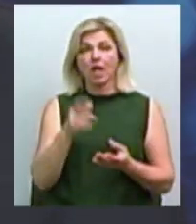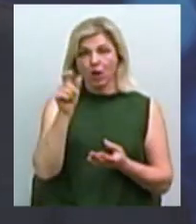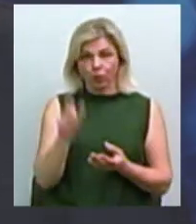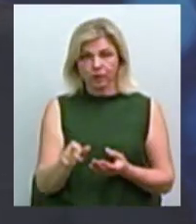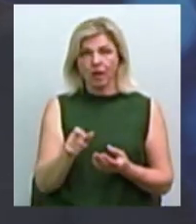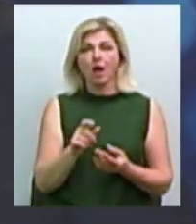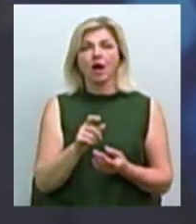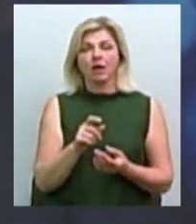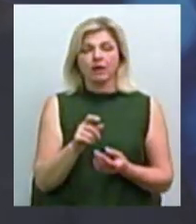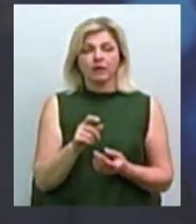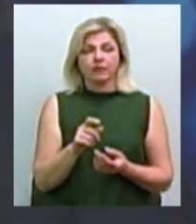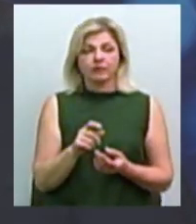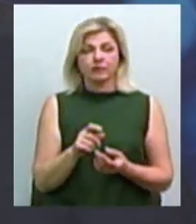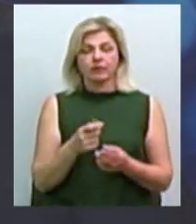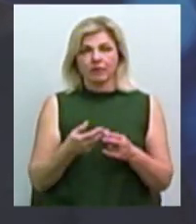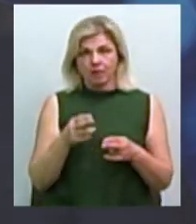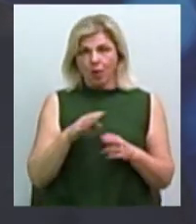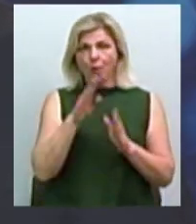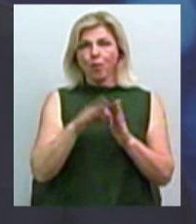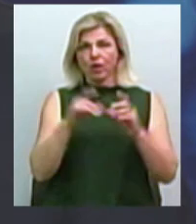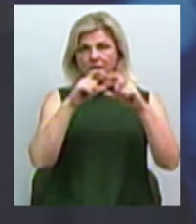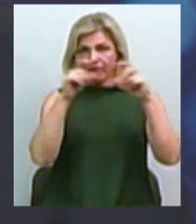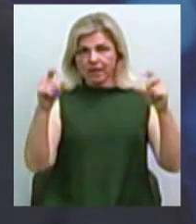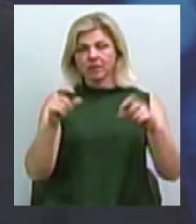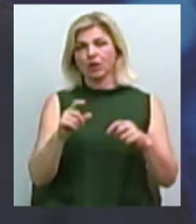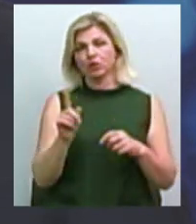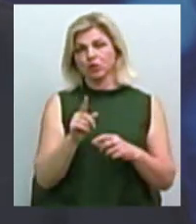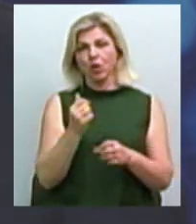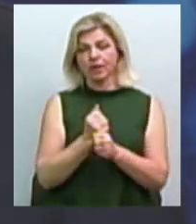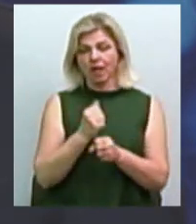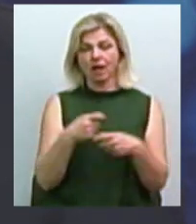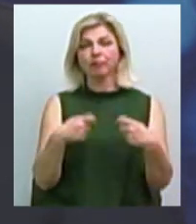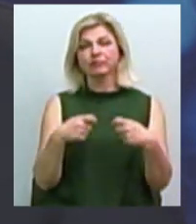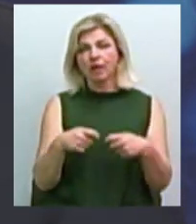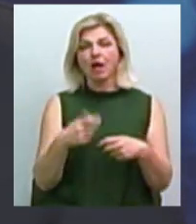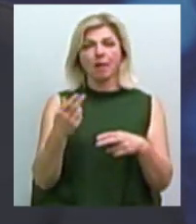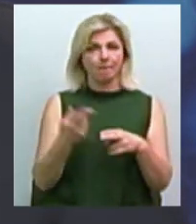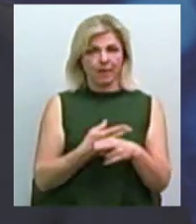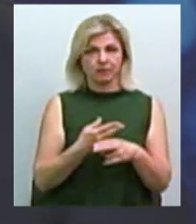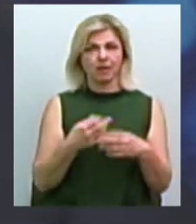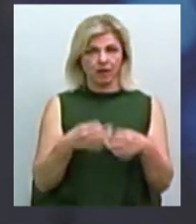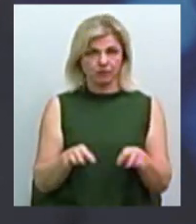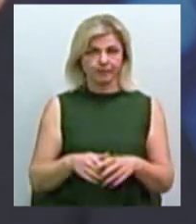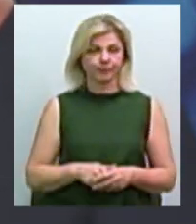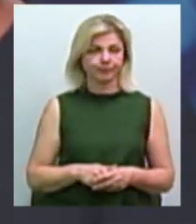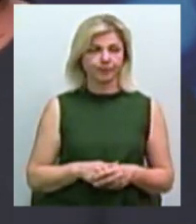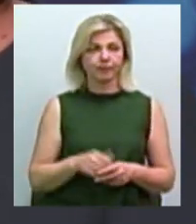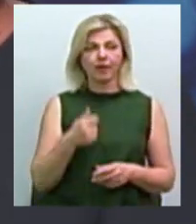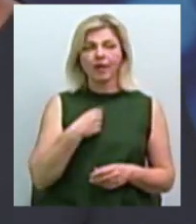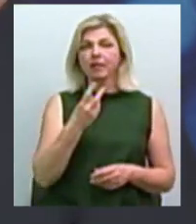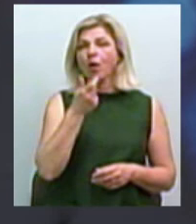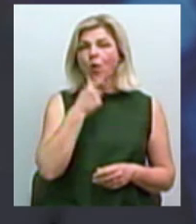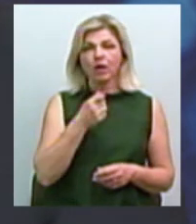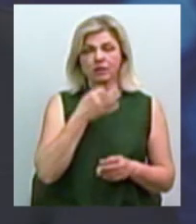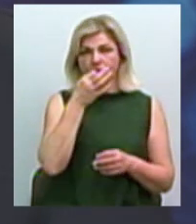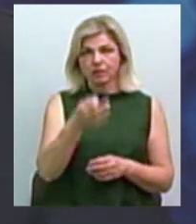особа або навіть під вивізкою якось юридичної особи здійснюється діяльність, без яких... Я розумію, я, можливо, не зовсім коректно висловився, я не